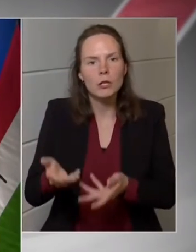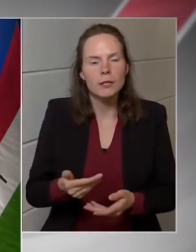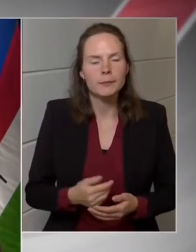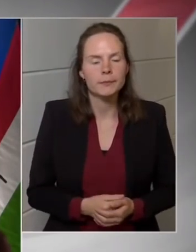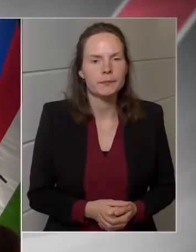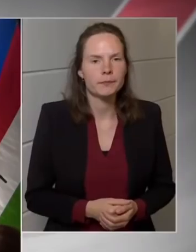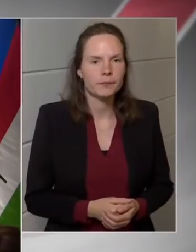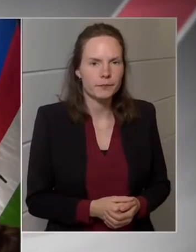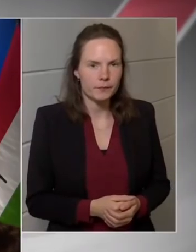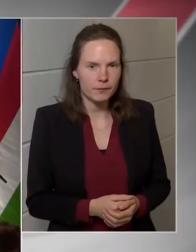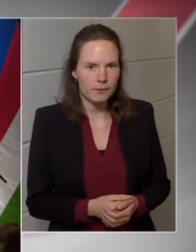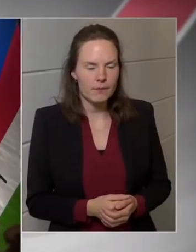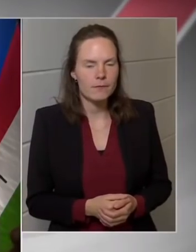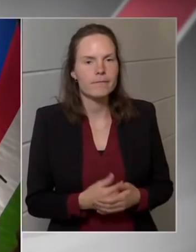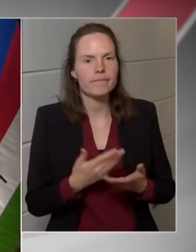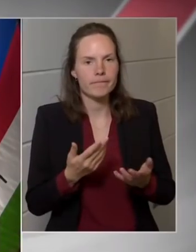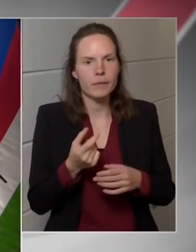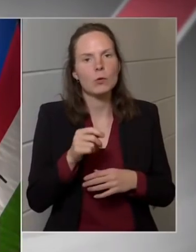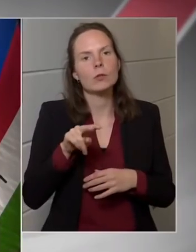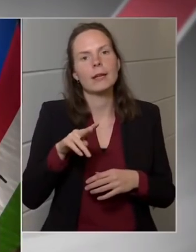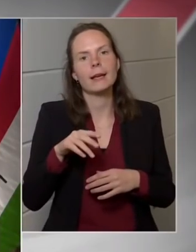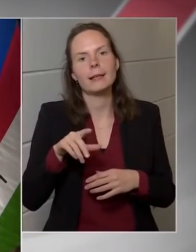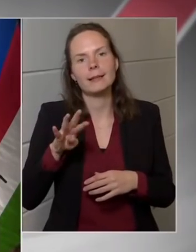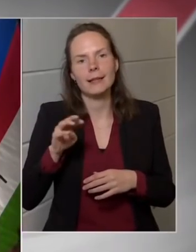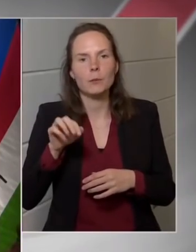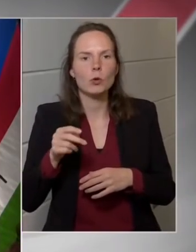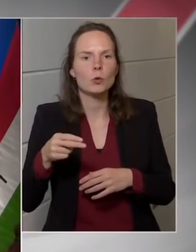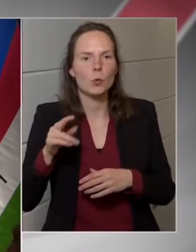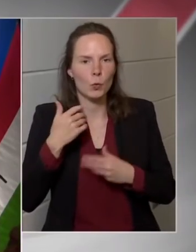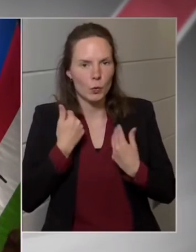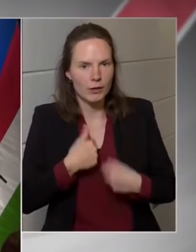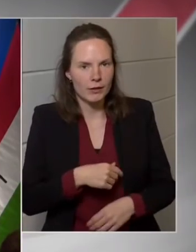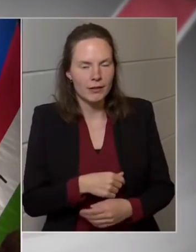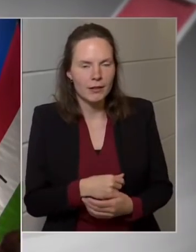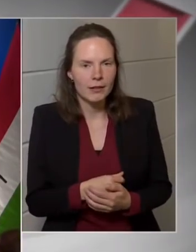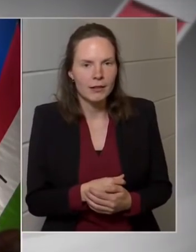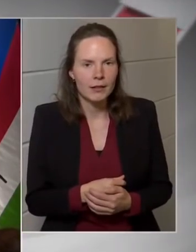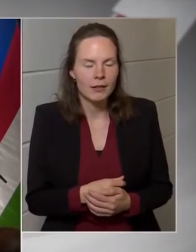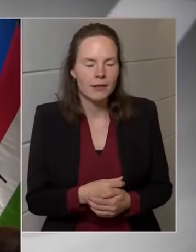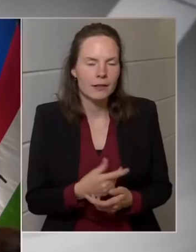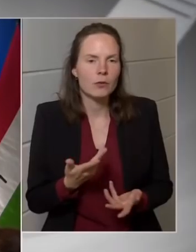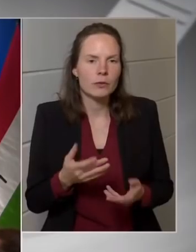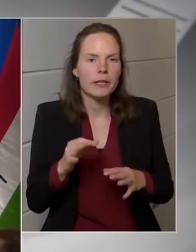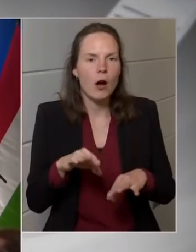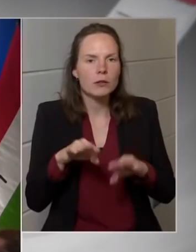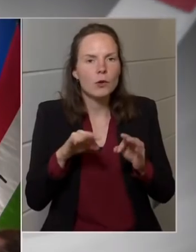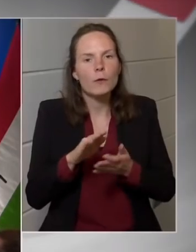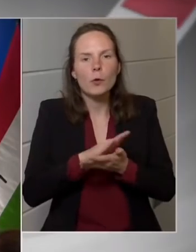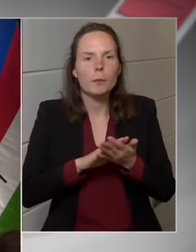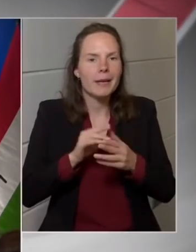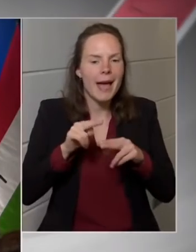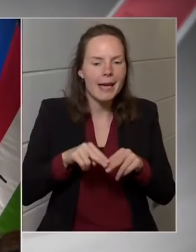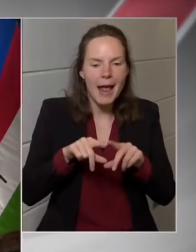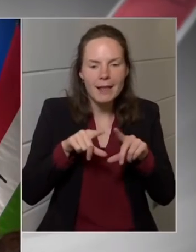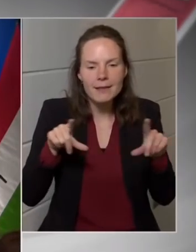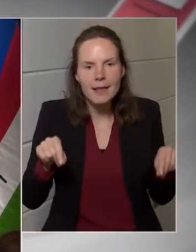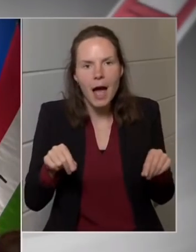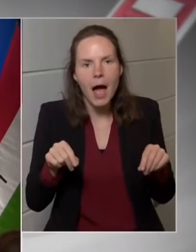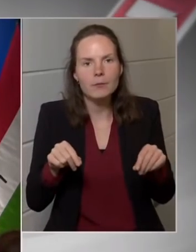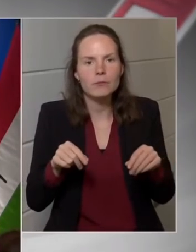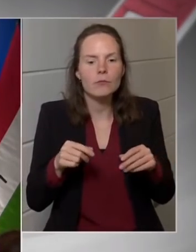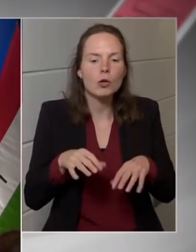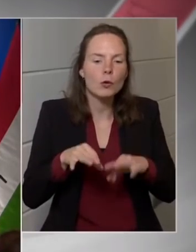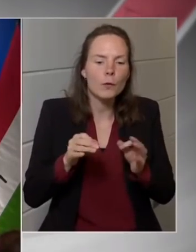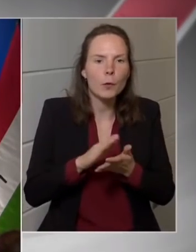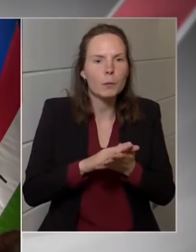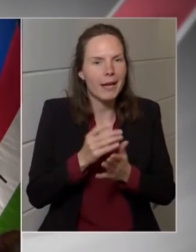Kosszák, Dárnyán, 24.hu Holnaptól ugye, hattól függ, hogy milyen rendszámunk van, hattól függ, hogy milyen állat kell fizetni, tehát hogy